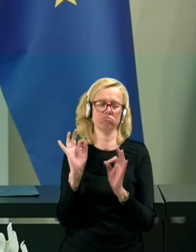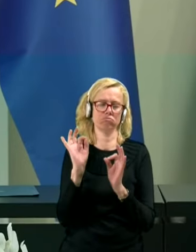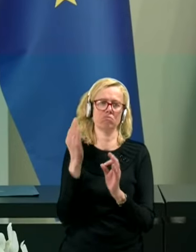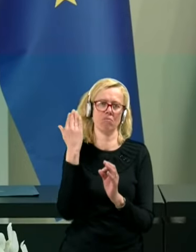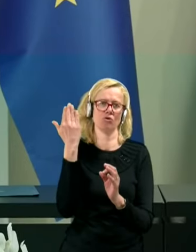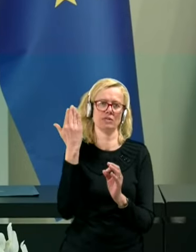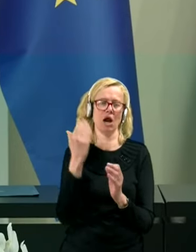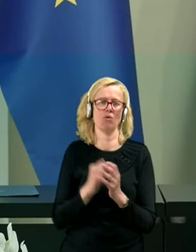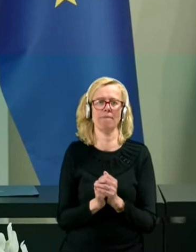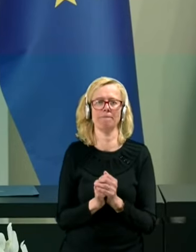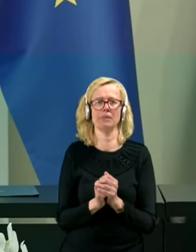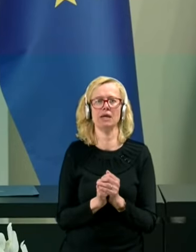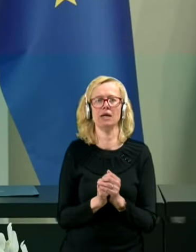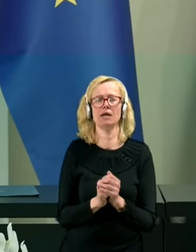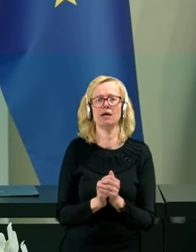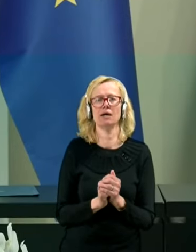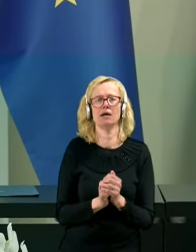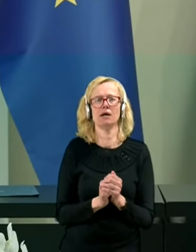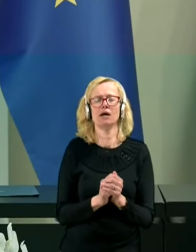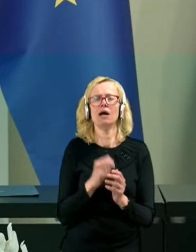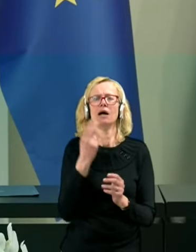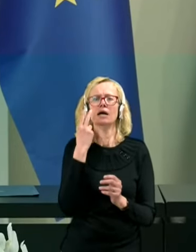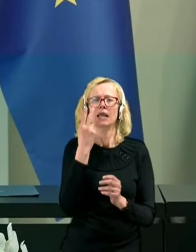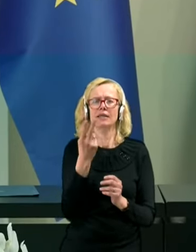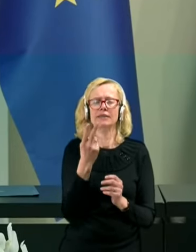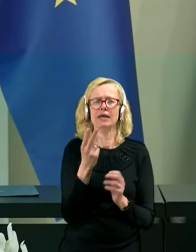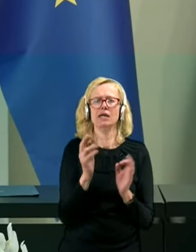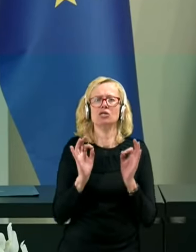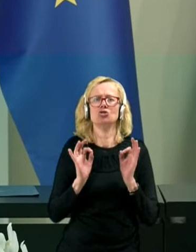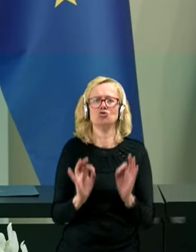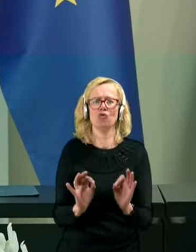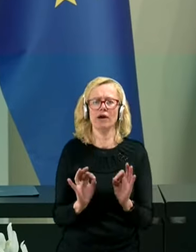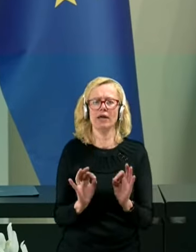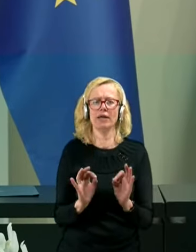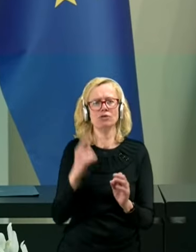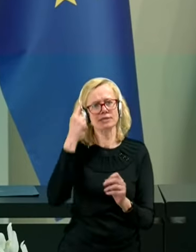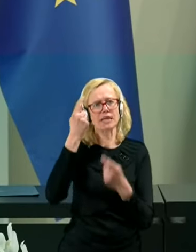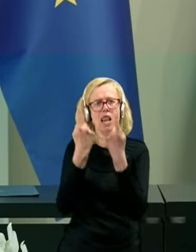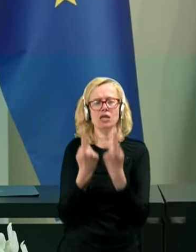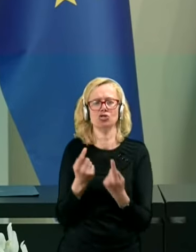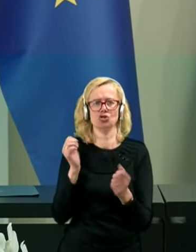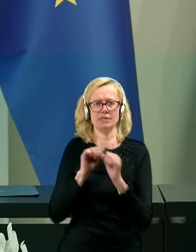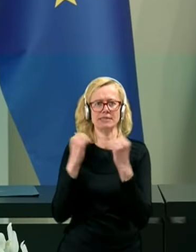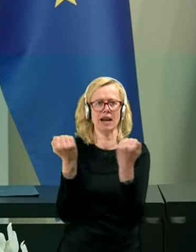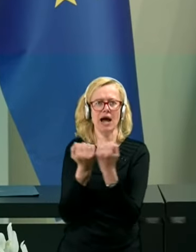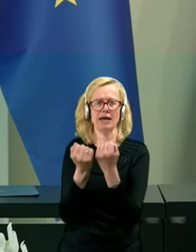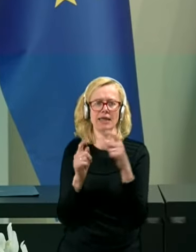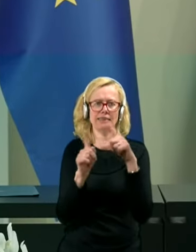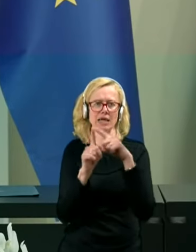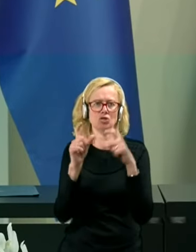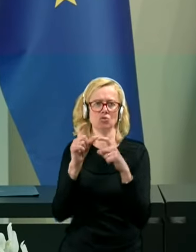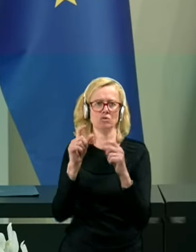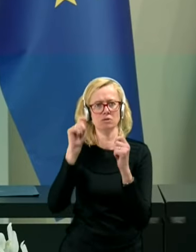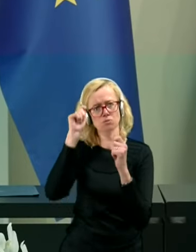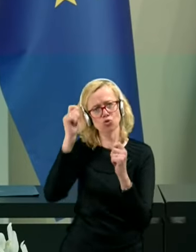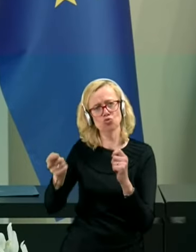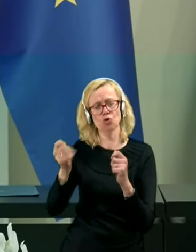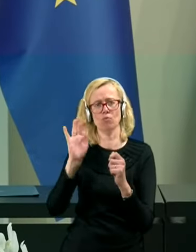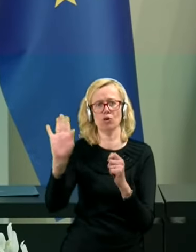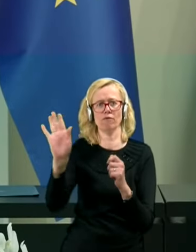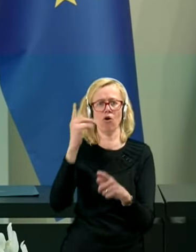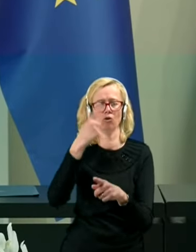Kar se pa tiče soverenosti in stali stranke DESUS, spoštujamo njihov